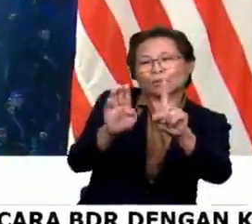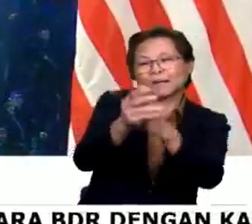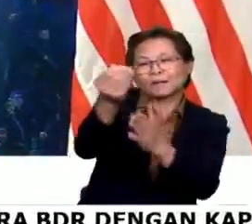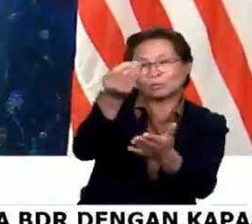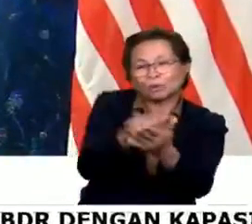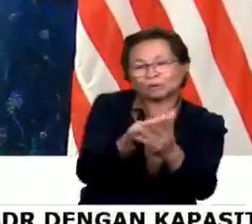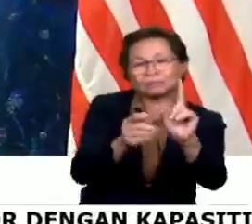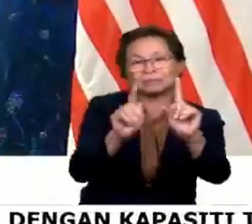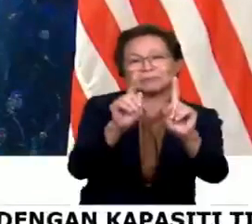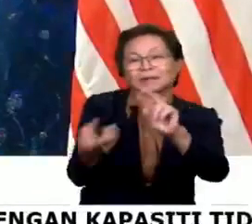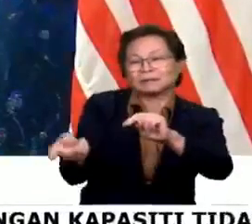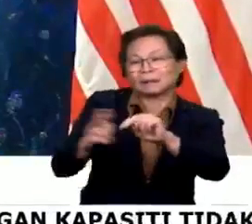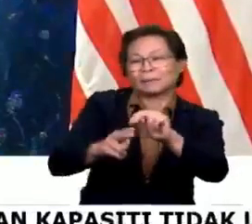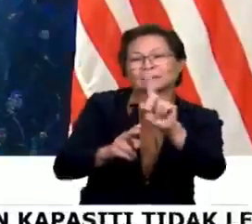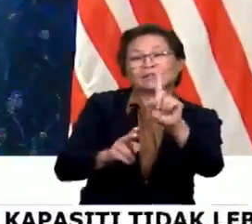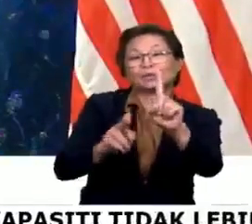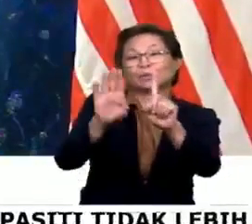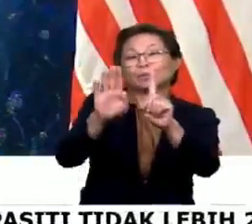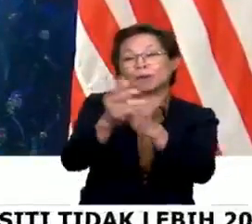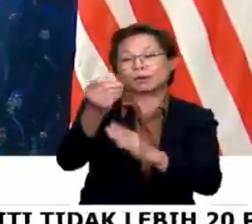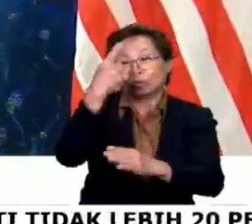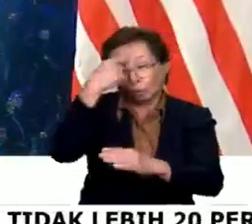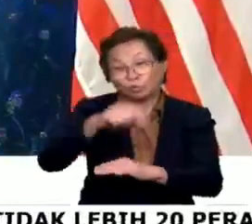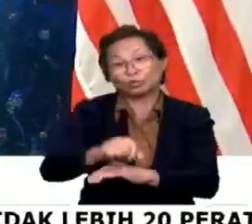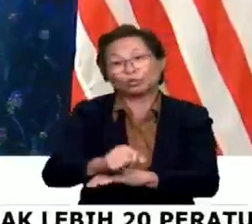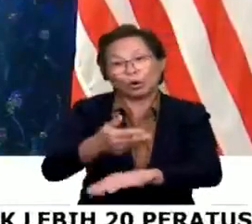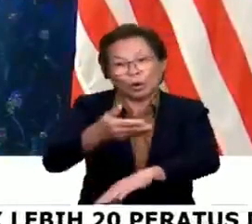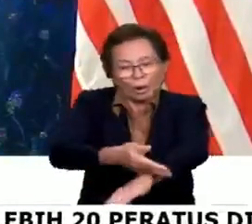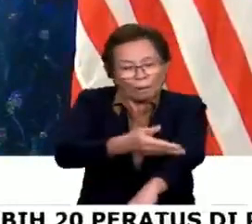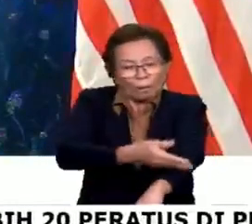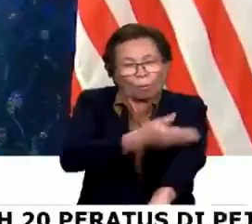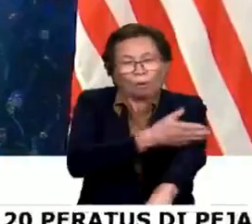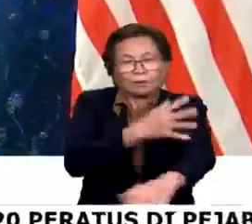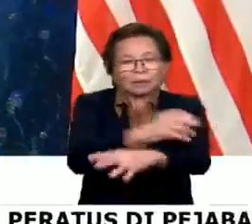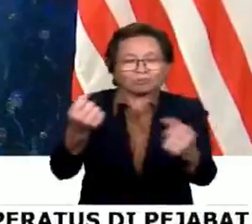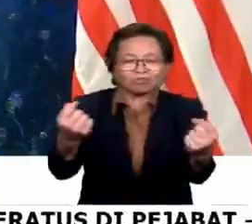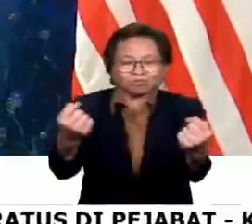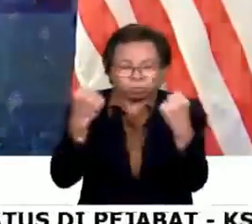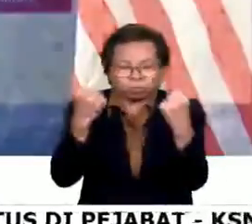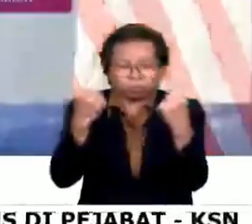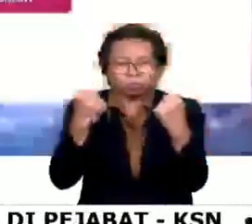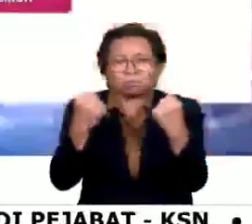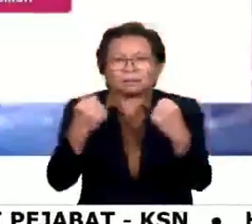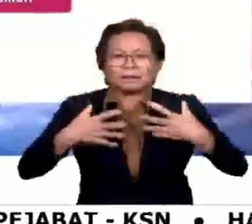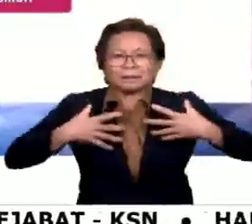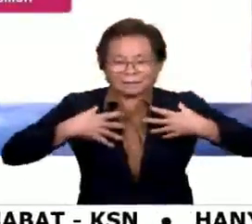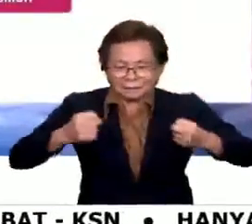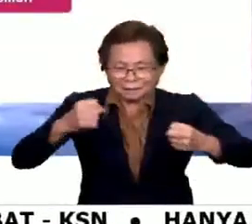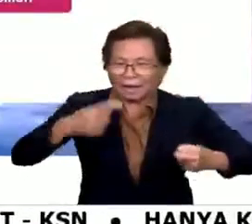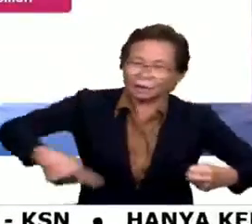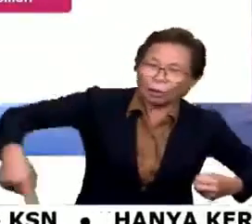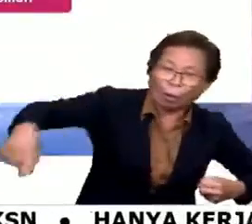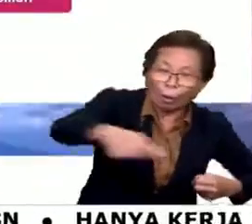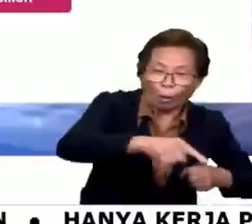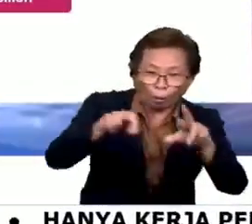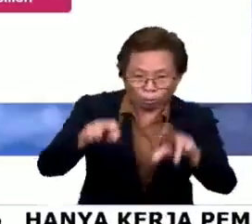bagi meningkatkan kapasiti dan memperkukuhkan kesehatan awam.